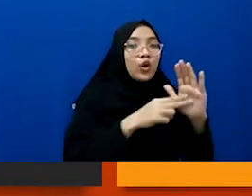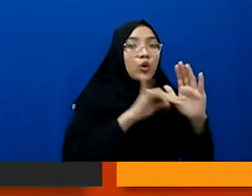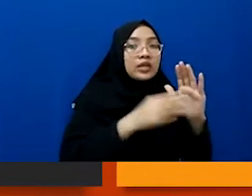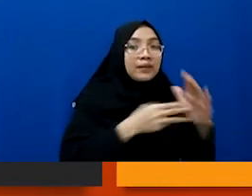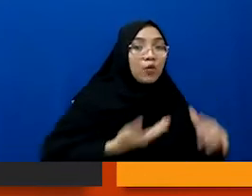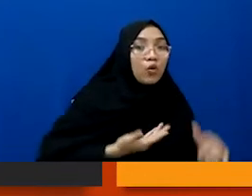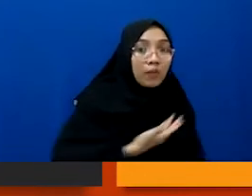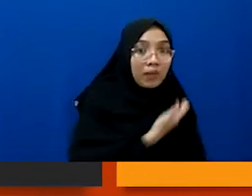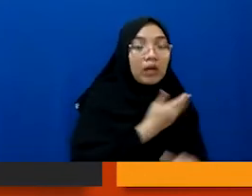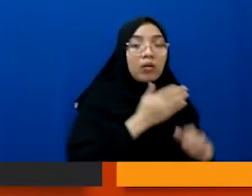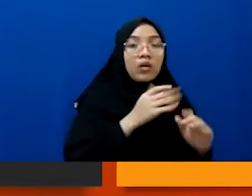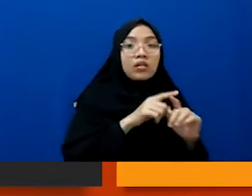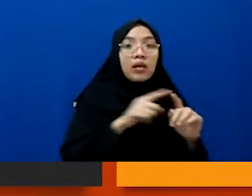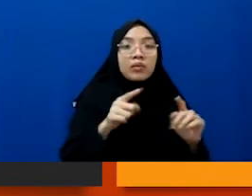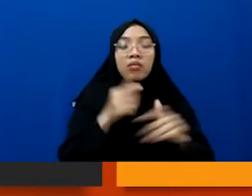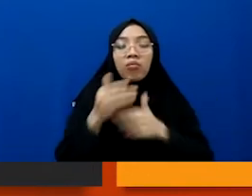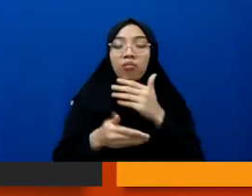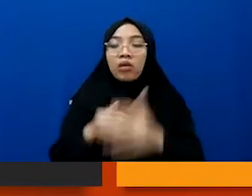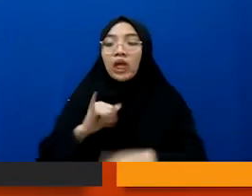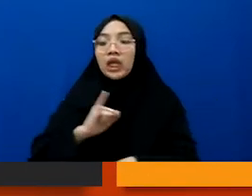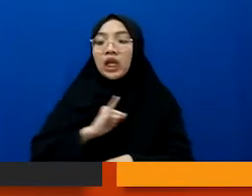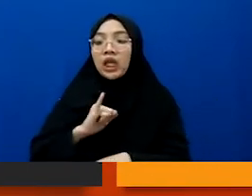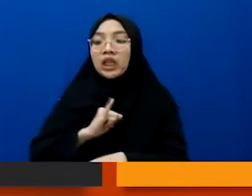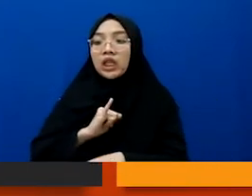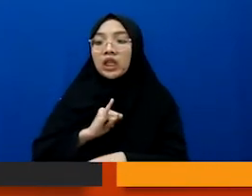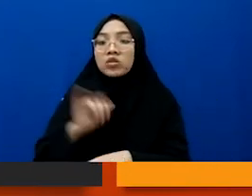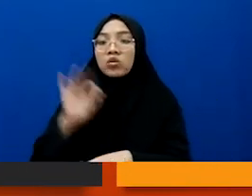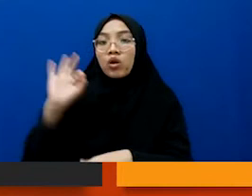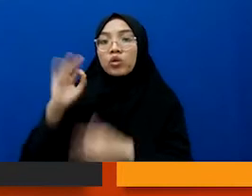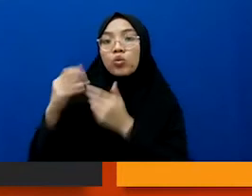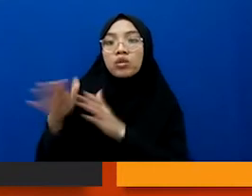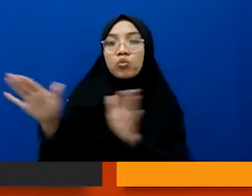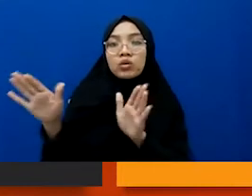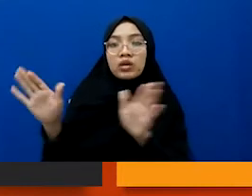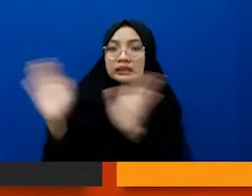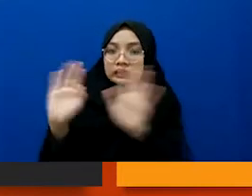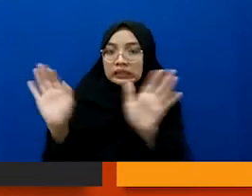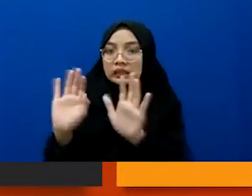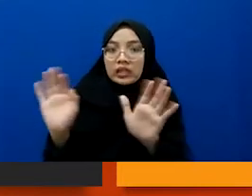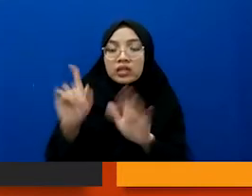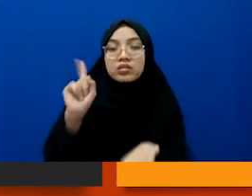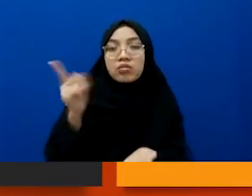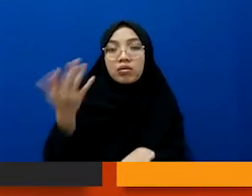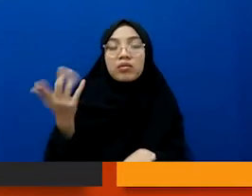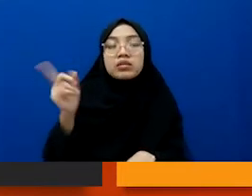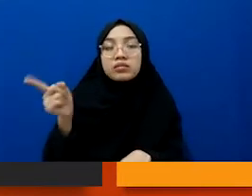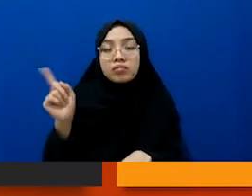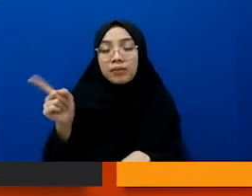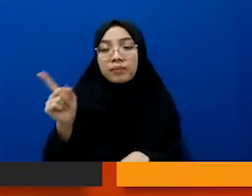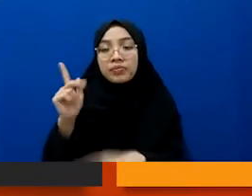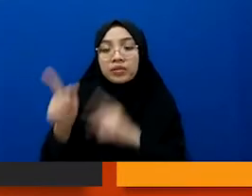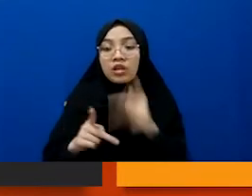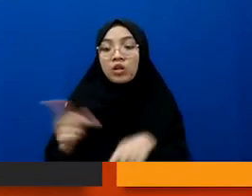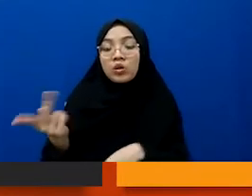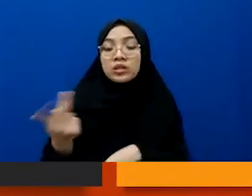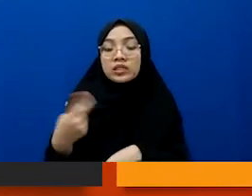kemudian kita membuka identitas dari orang tuanya jangan sampai karena apa ketika kita